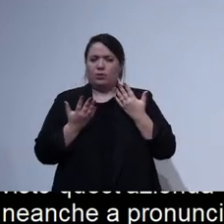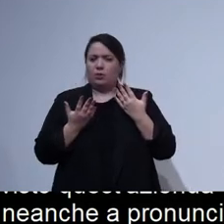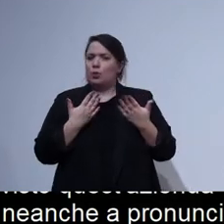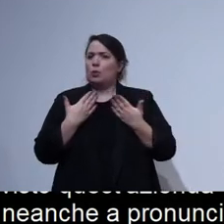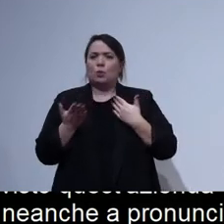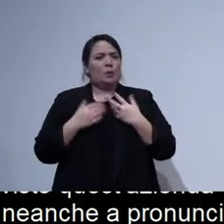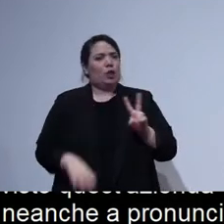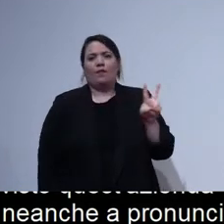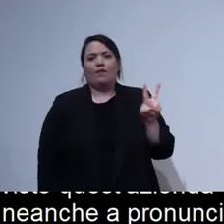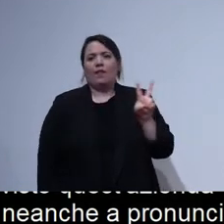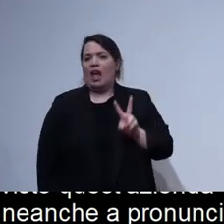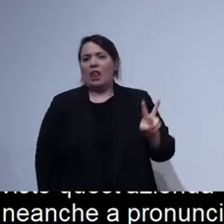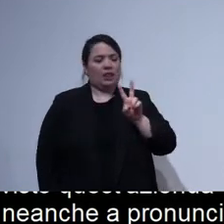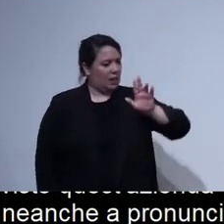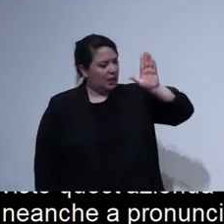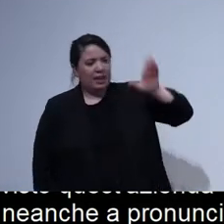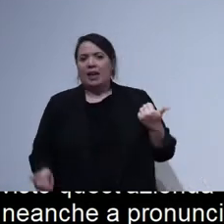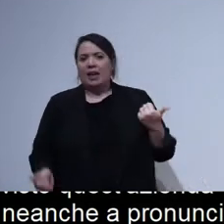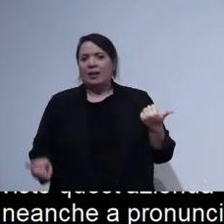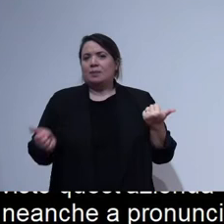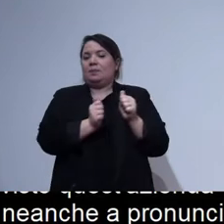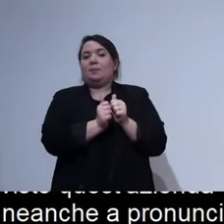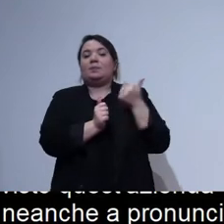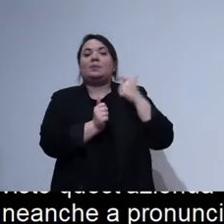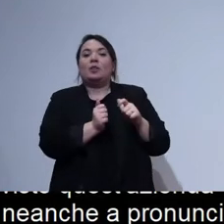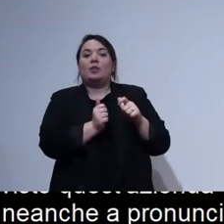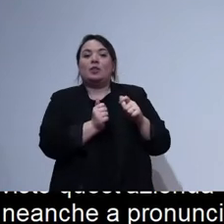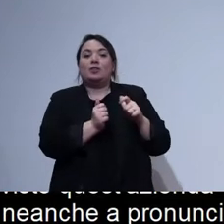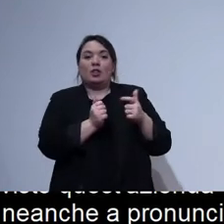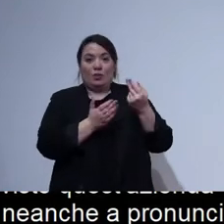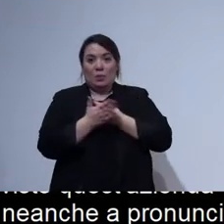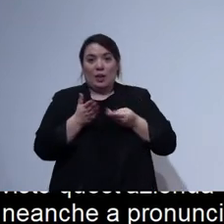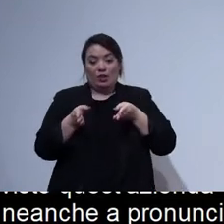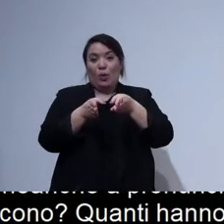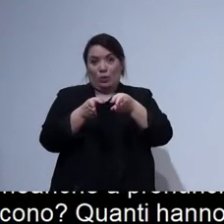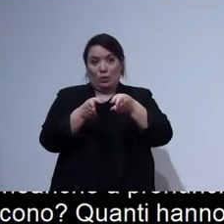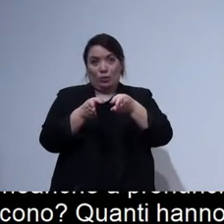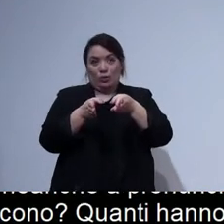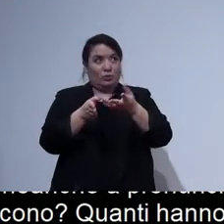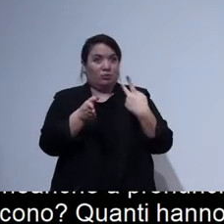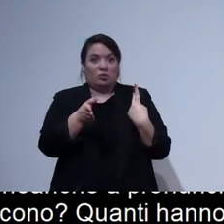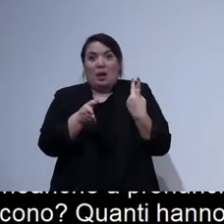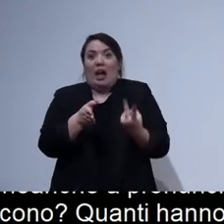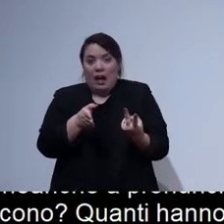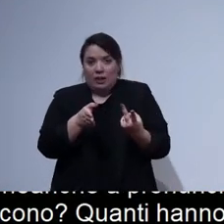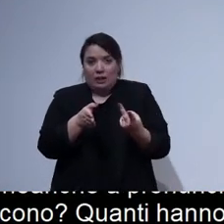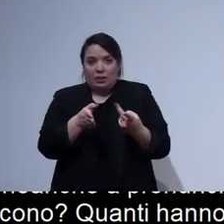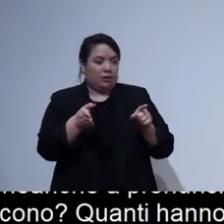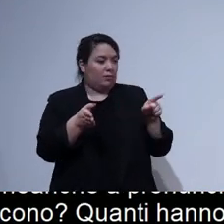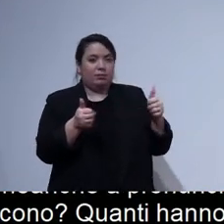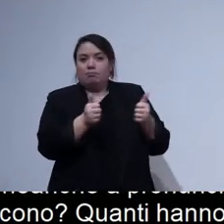Valentina, perché ci ha accompagnato in questo percorso, soprattutto negli ultimi due anni, ed era la persona